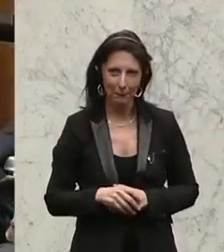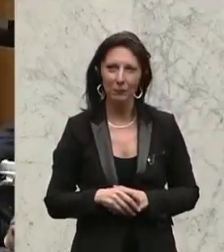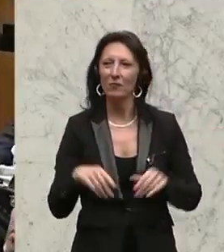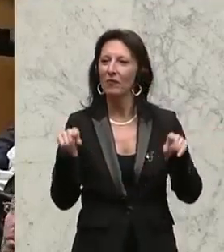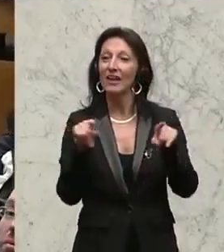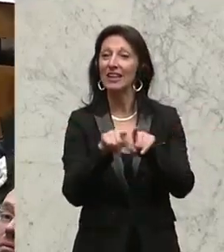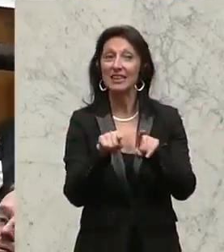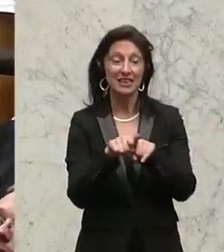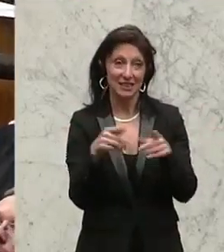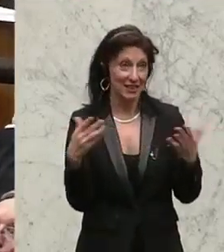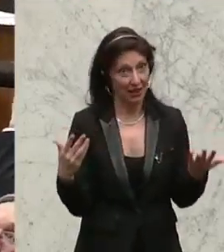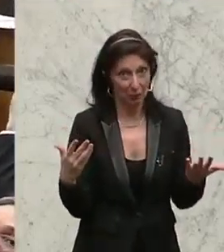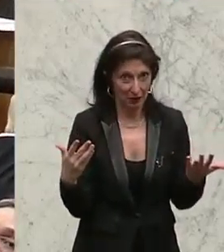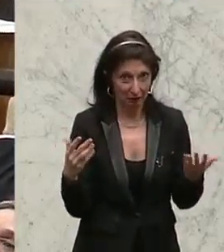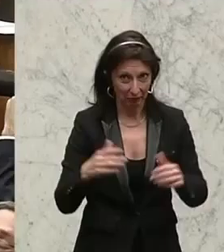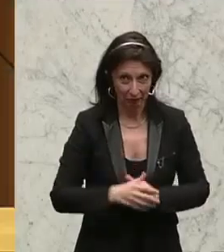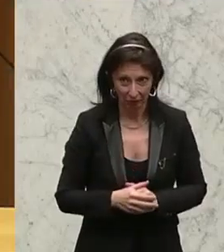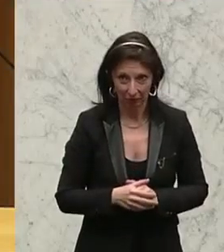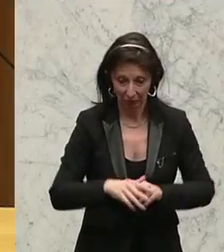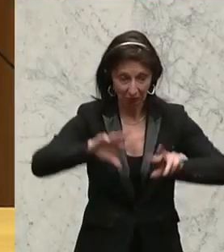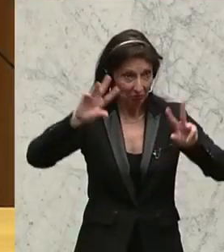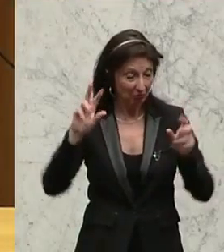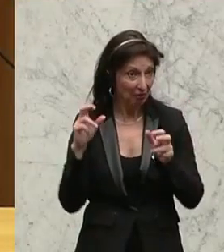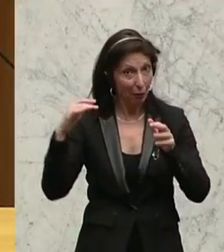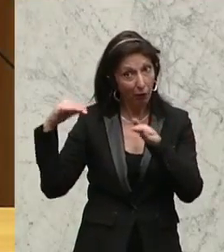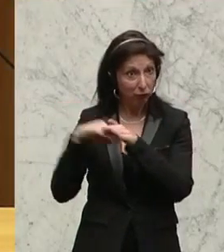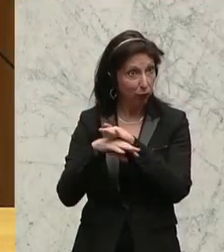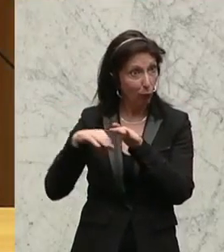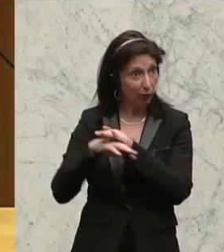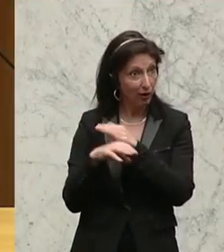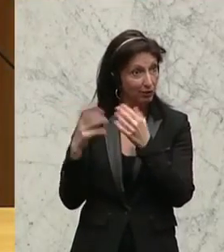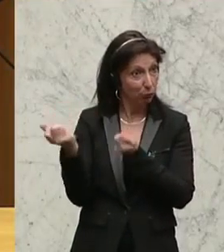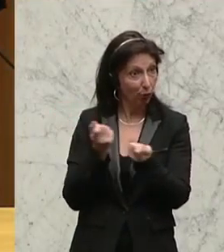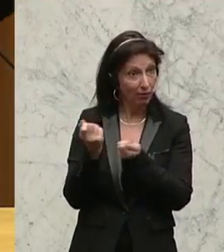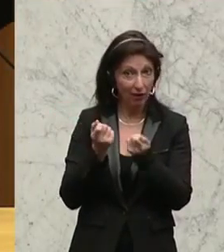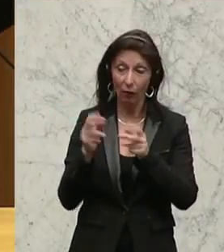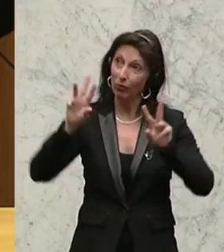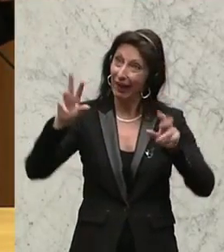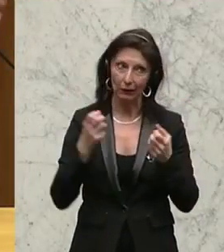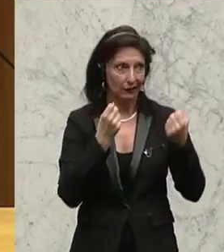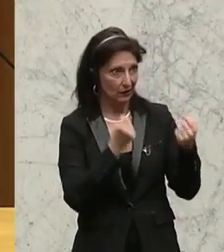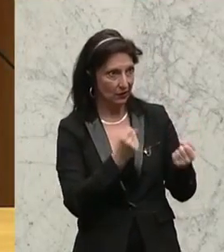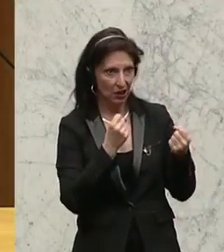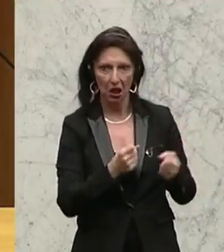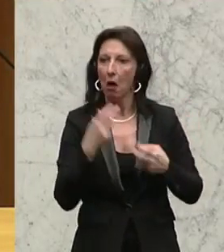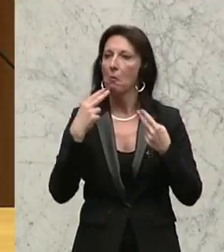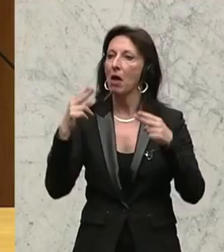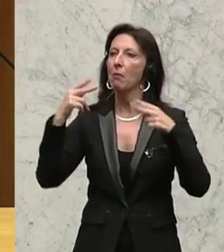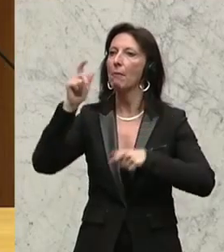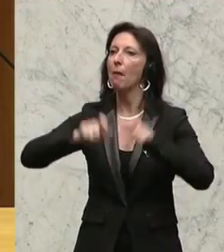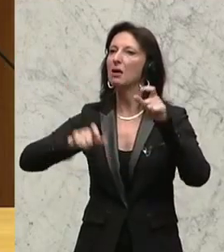Genauso passiert es natürlich mit Flüchtlingspolitik und Sicherheitsnotstand. Die Zahl der Asylwerbenden nimmt zu.